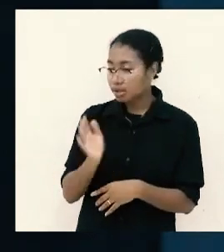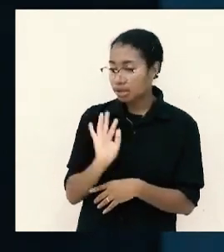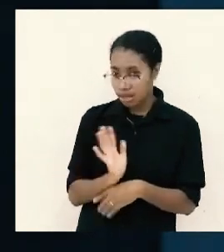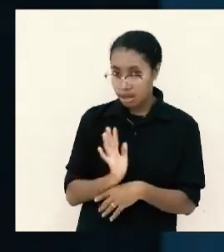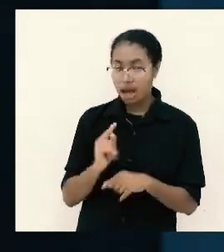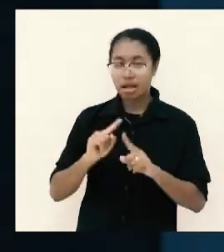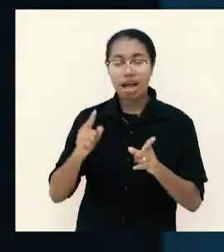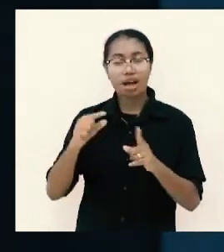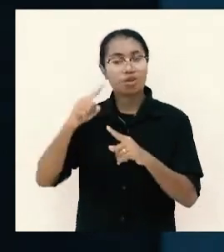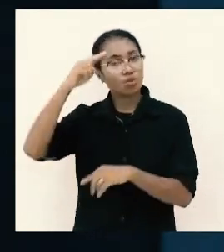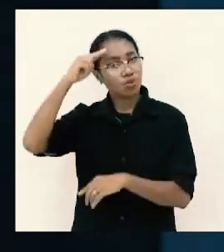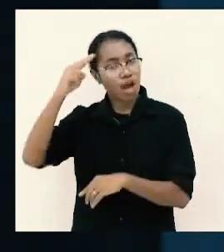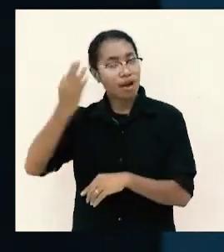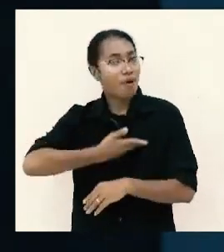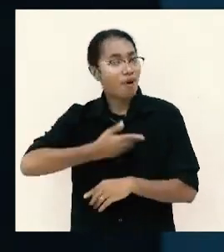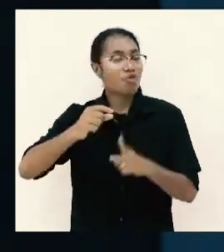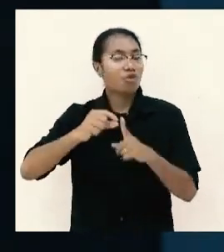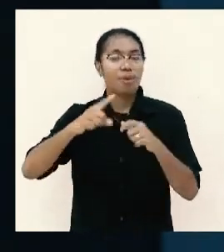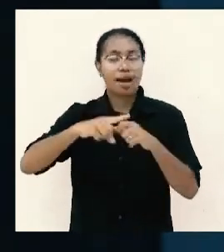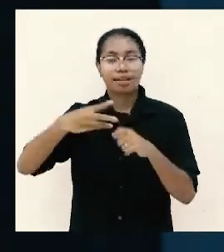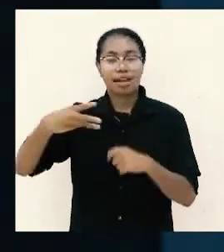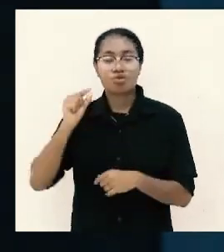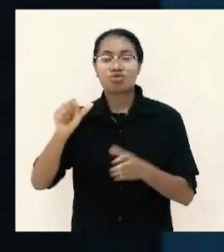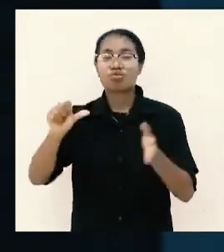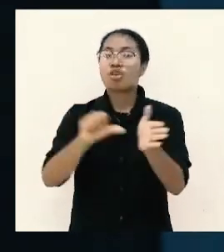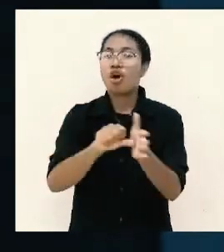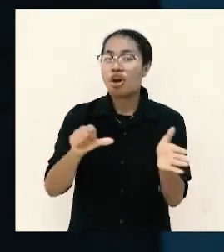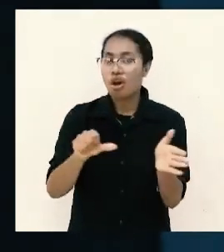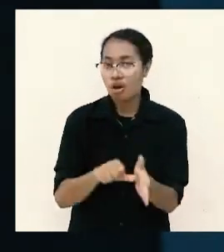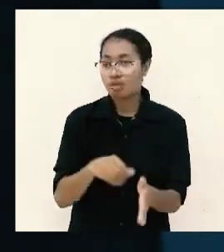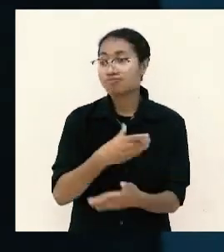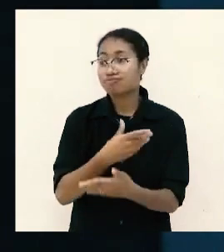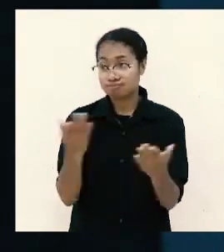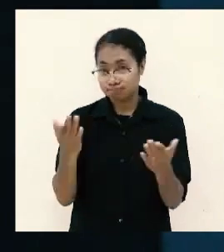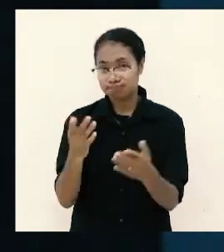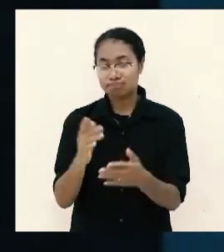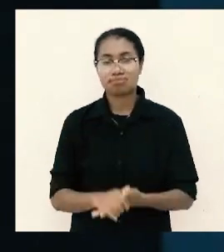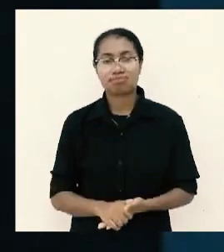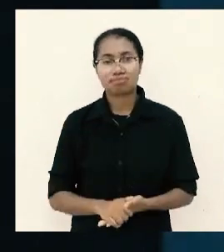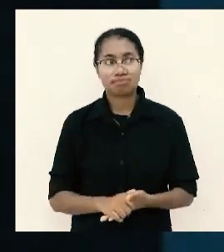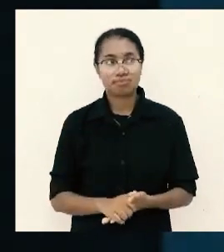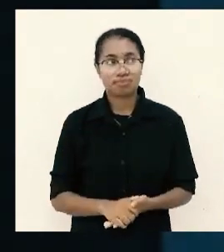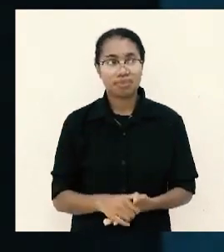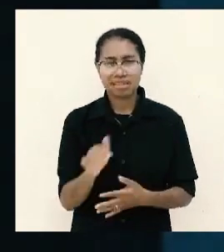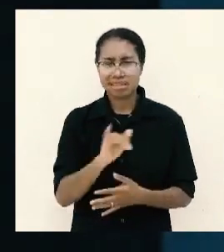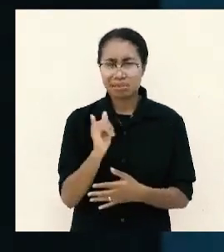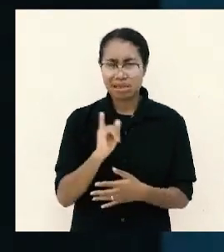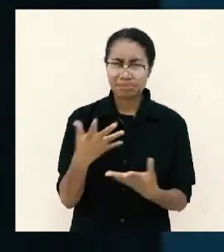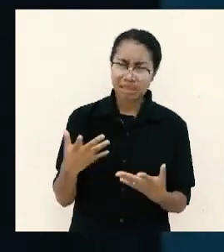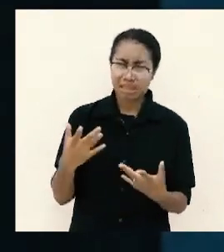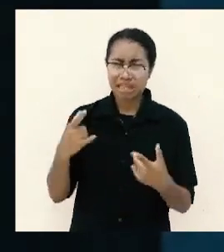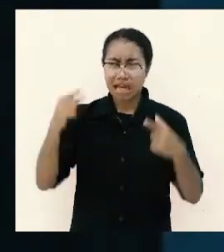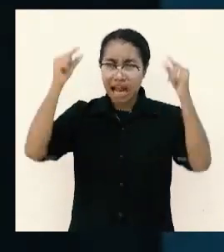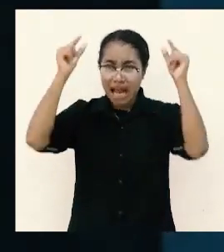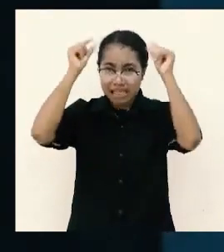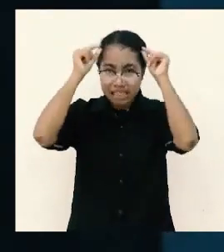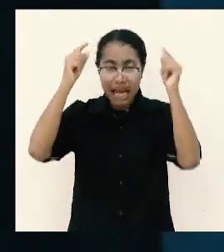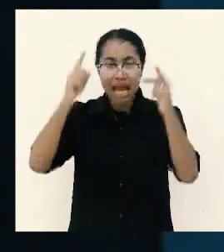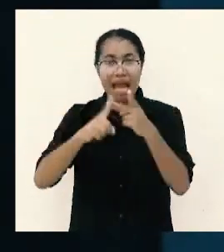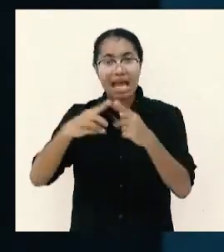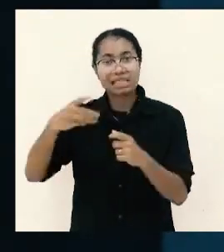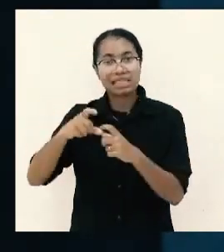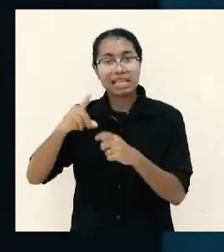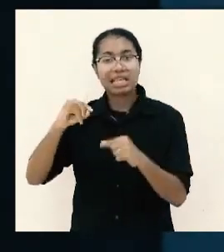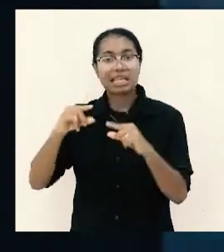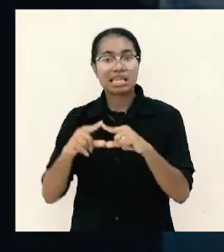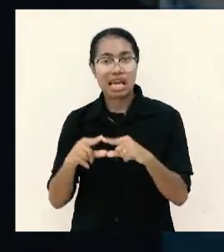pakai untuk menolong mereka mentalnya persis kayak Raja Hizkiah 2 Tawarik